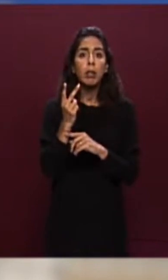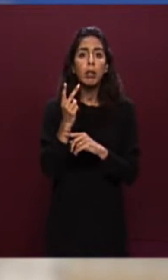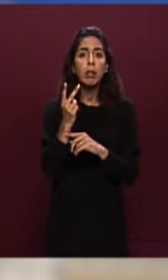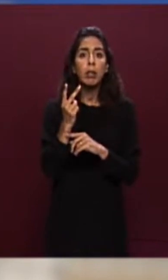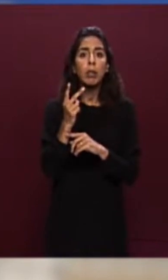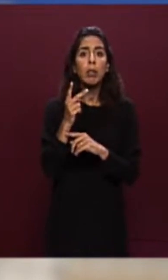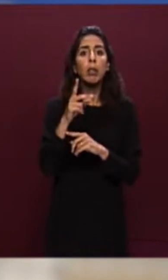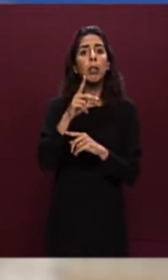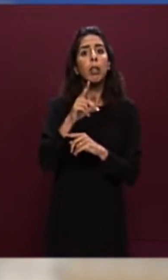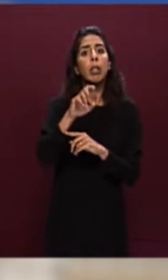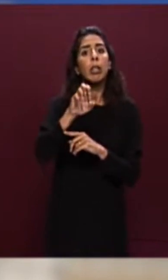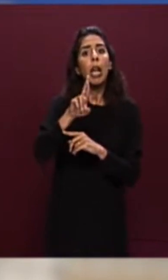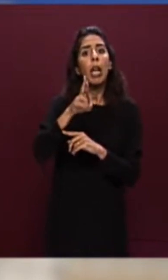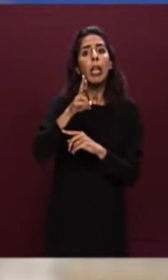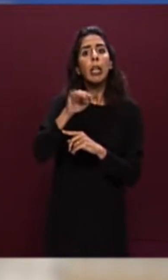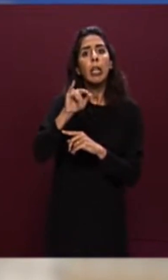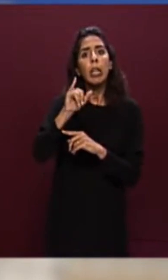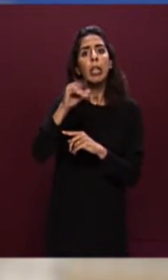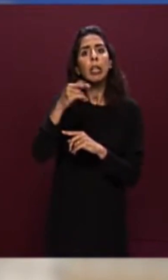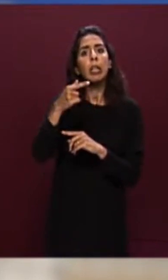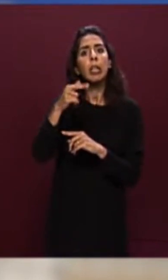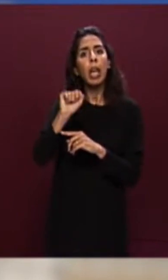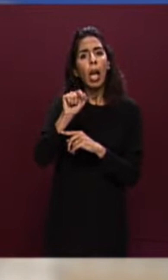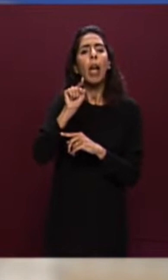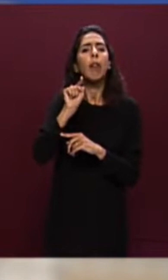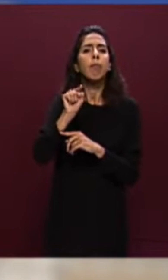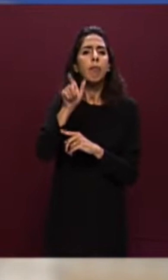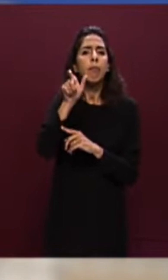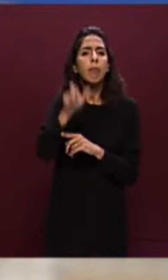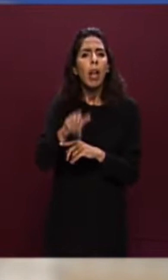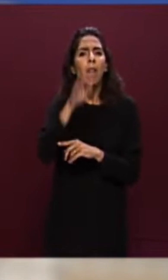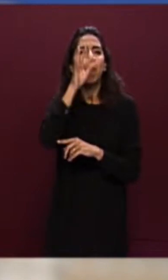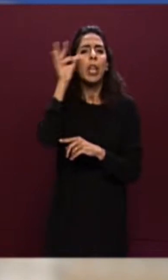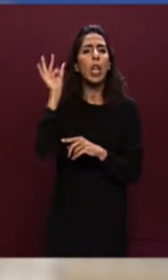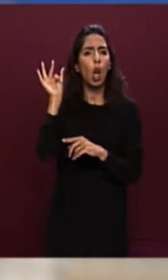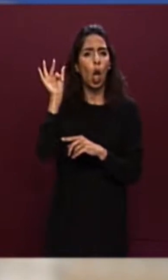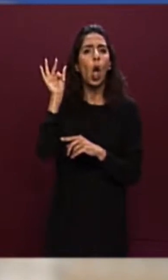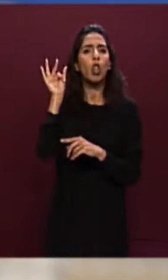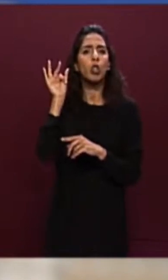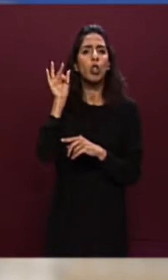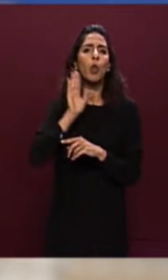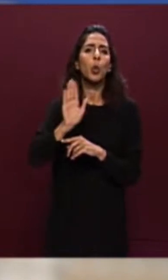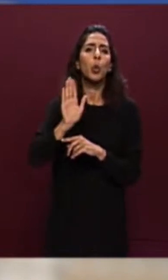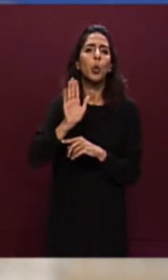filosofo di riferimento del Movimento 5 Stelle, spiega...